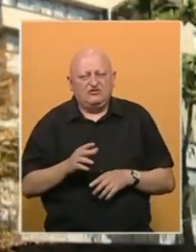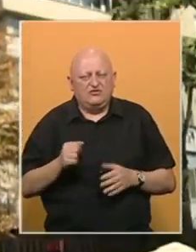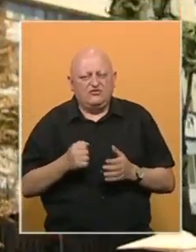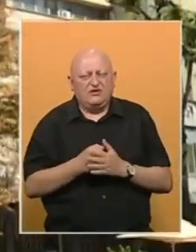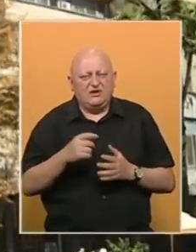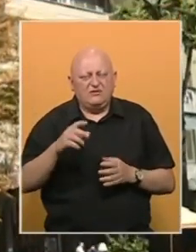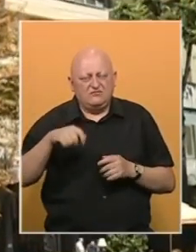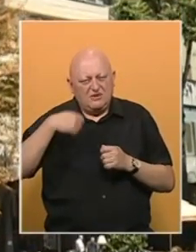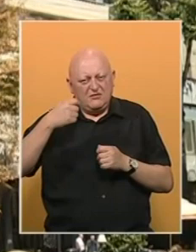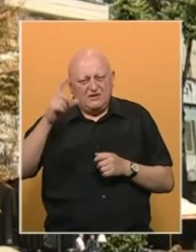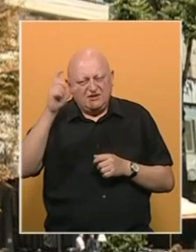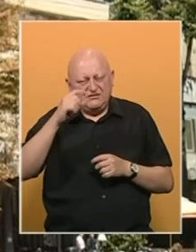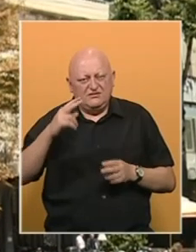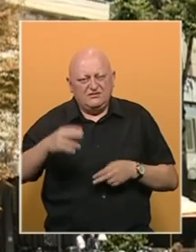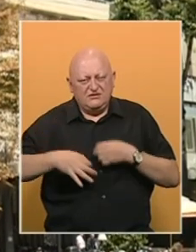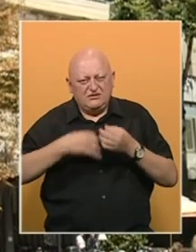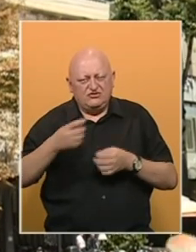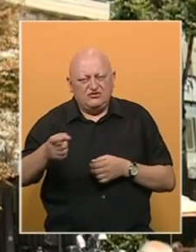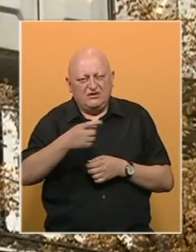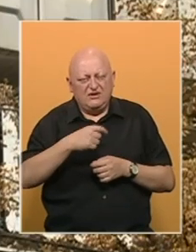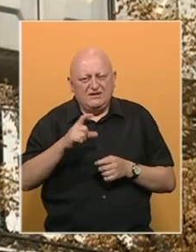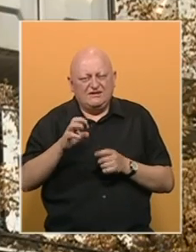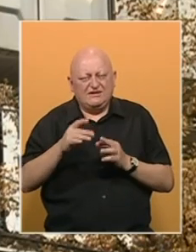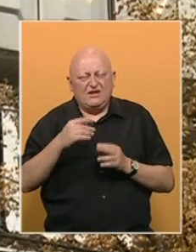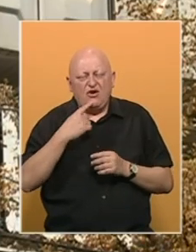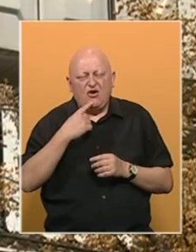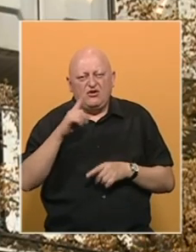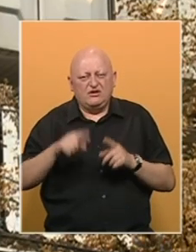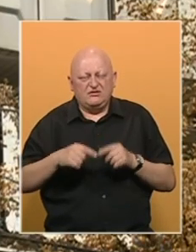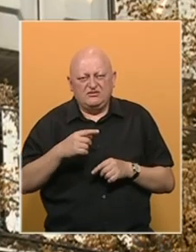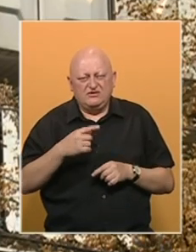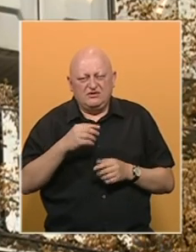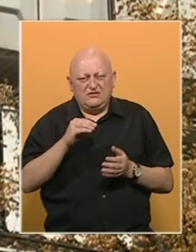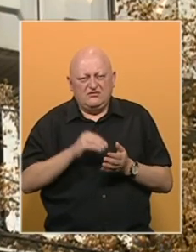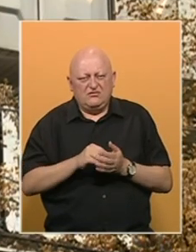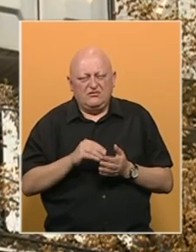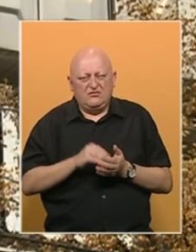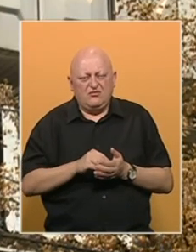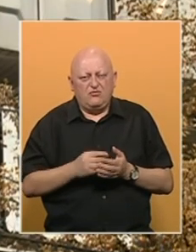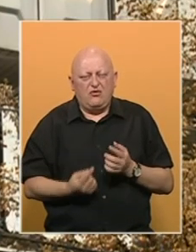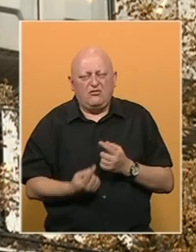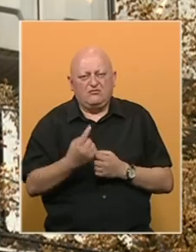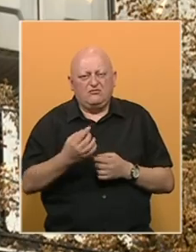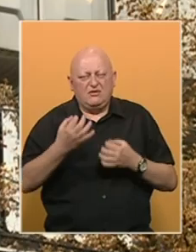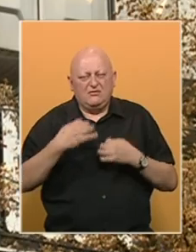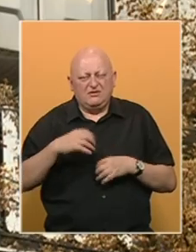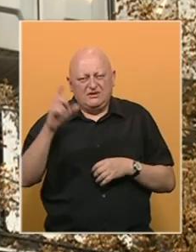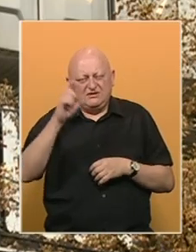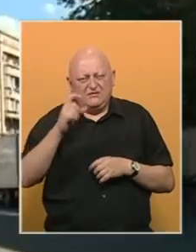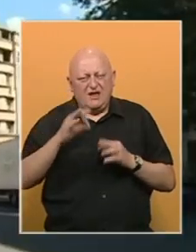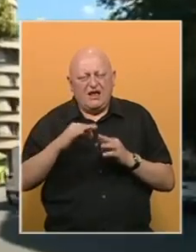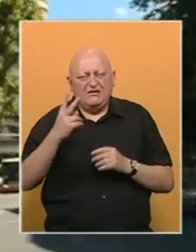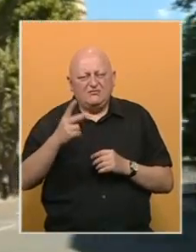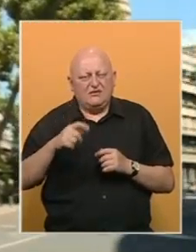u Srbiji potvrđuju i izdraživanje organizacije CRTA koja između ostalog beleži broj pojavljivanja predsjednika Srbije Aleksandra